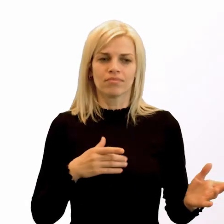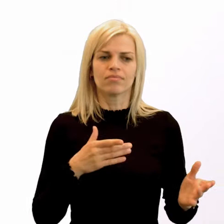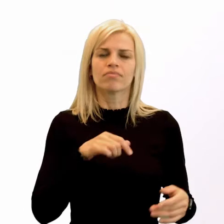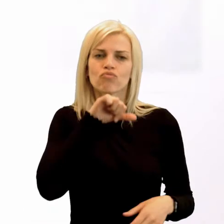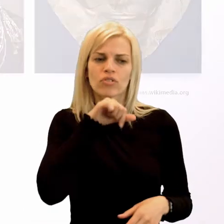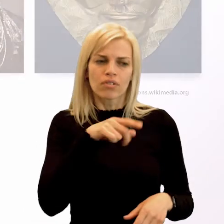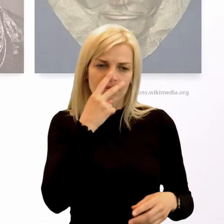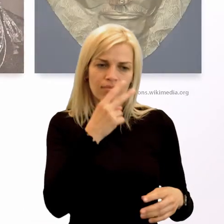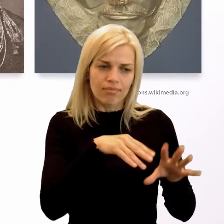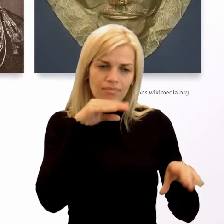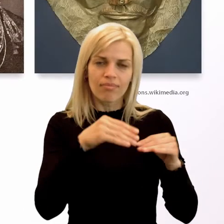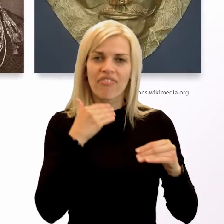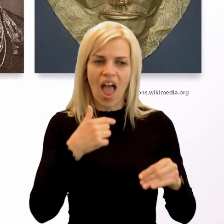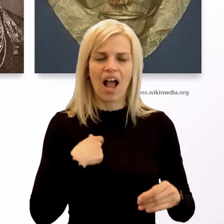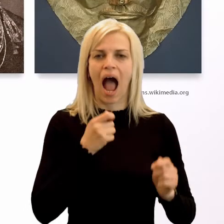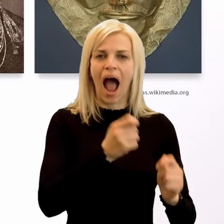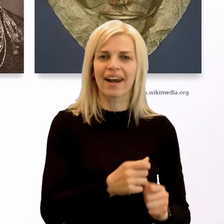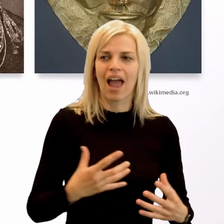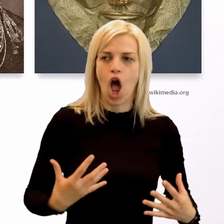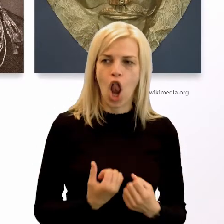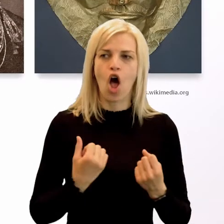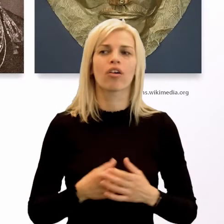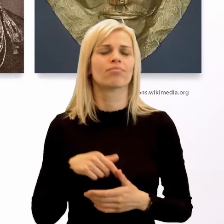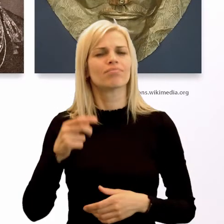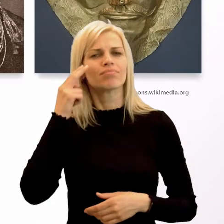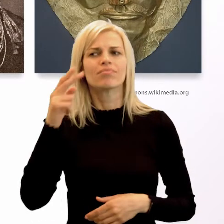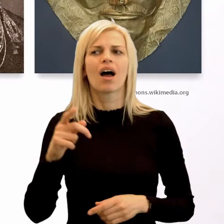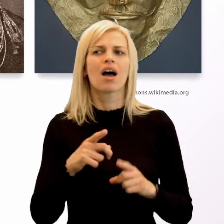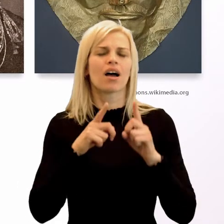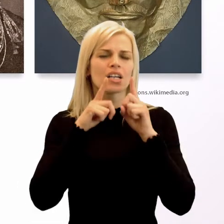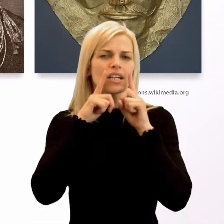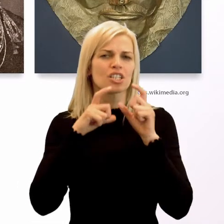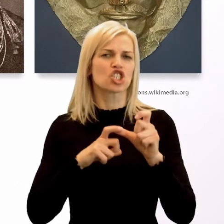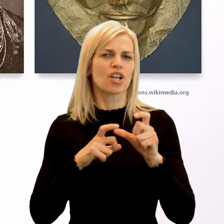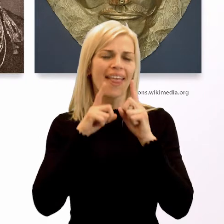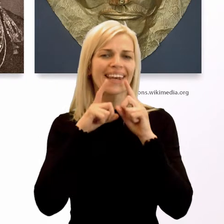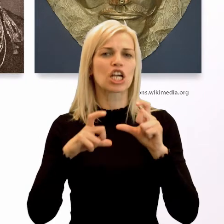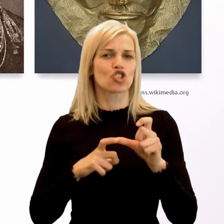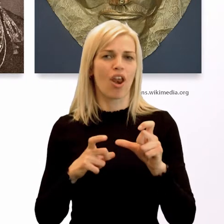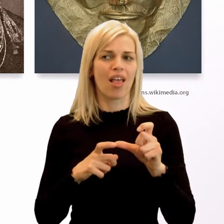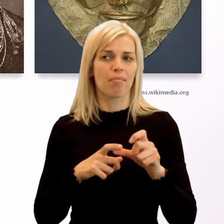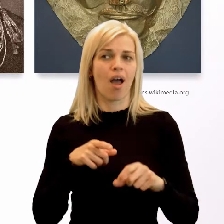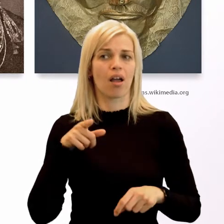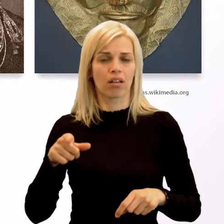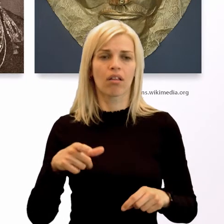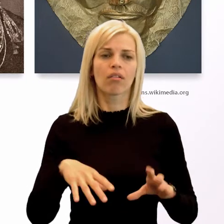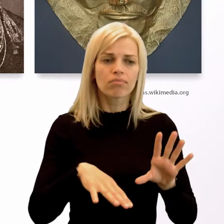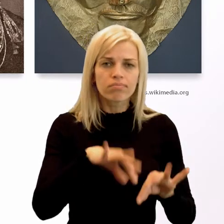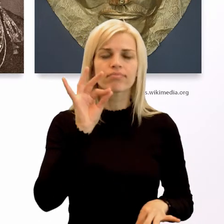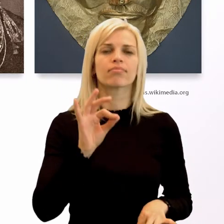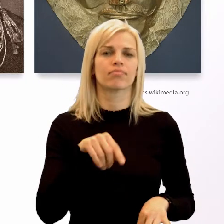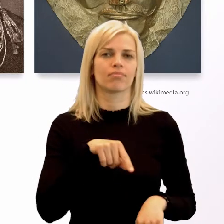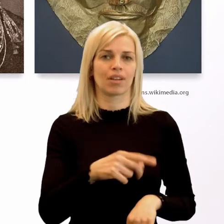Asi najznámejším je Henrich Schliemann, ktorý na konci 19. storočia objavil Bájnu Troju. A pritom